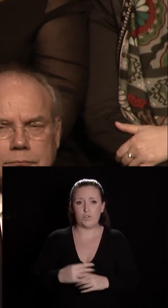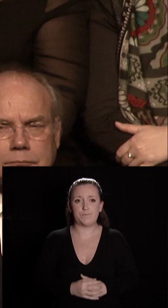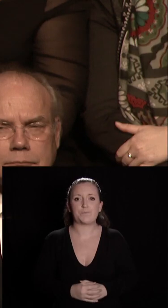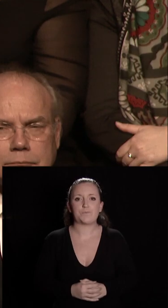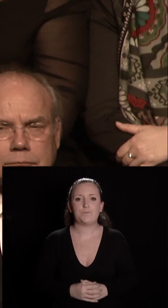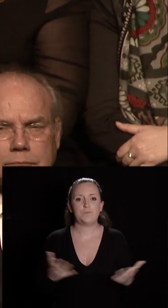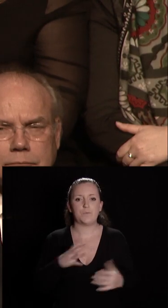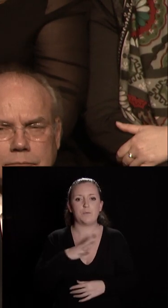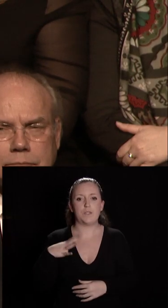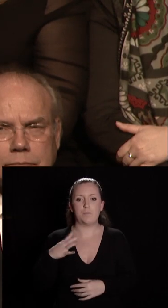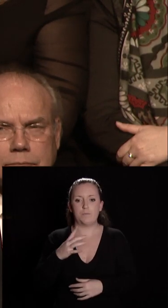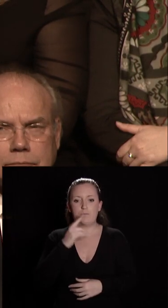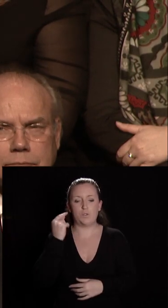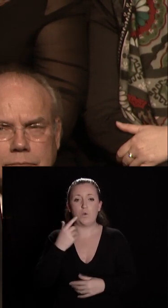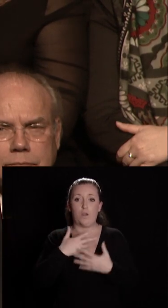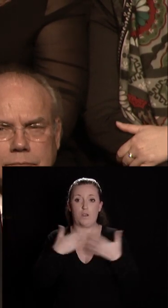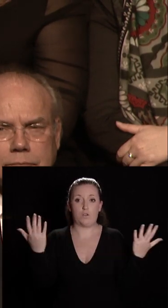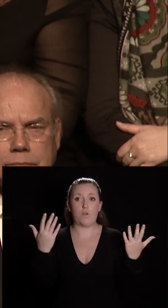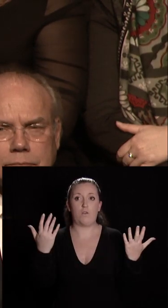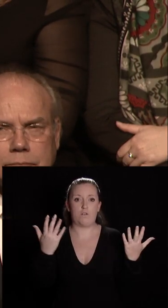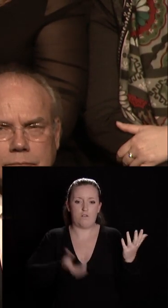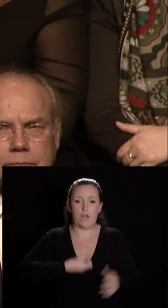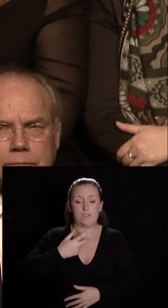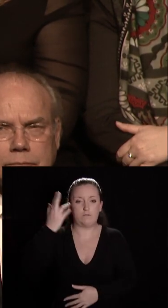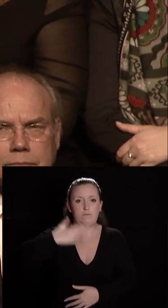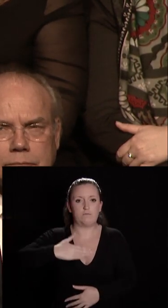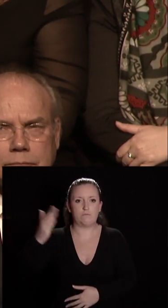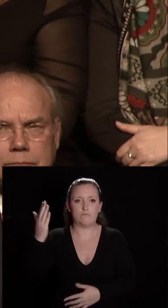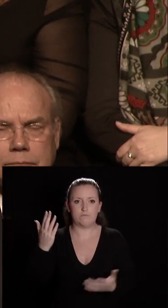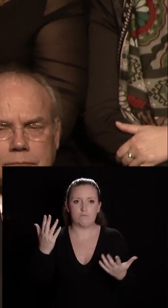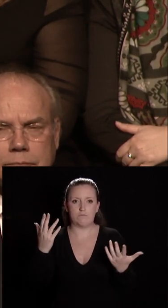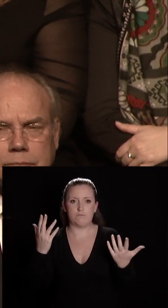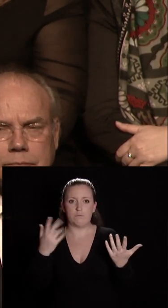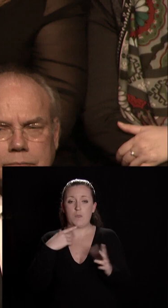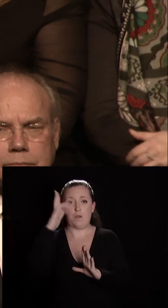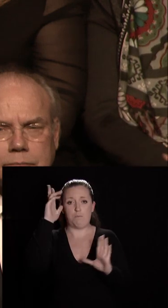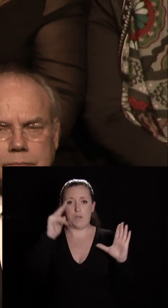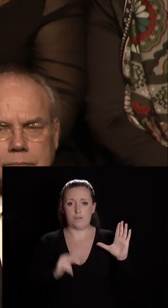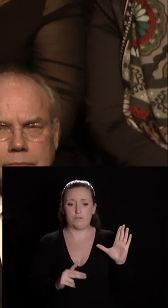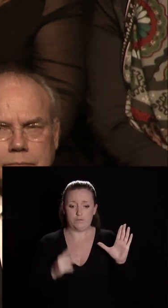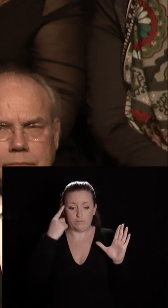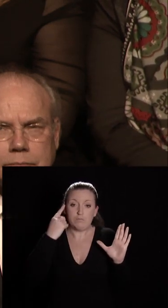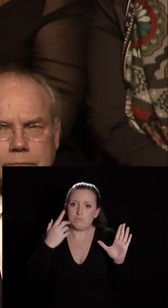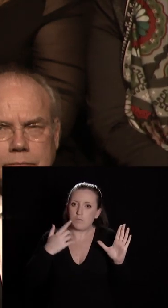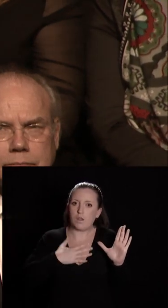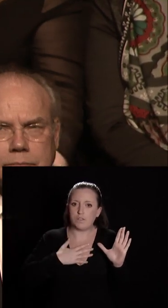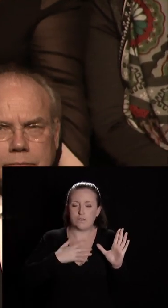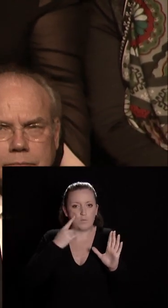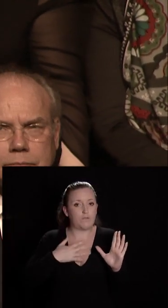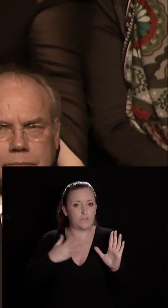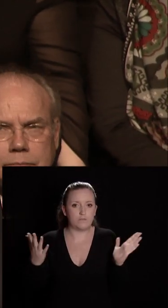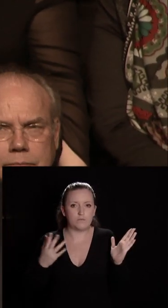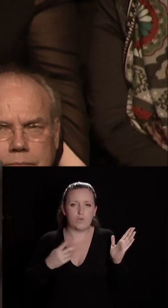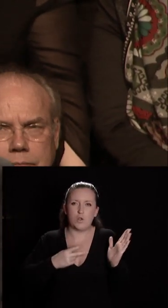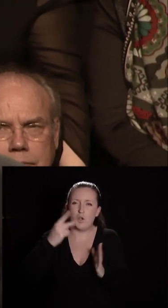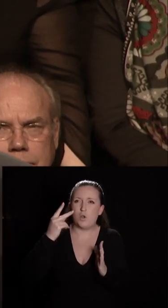Mesdames, Messieurs un grand artiste de renommée internationale un peintre qui à mon sens est à mon sens un des